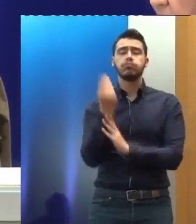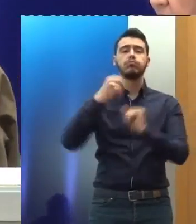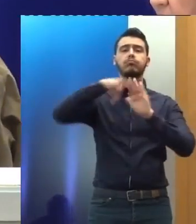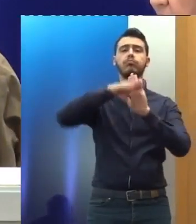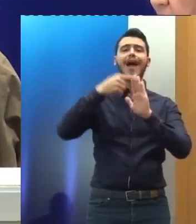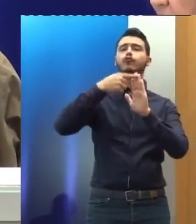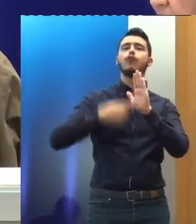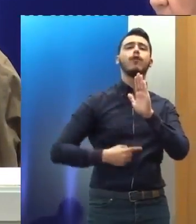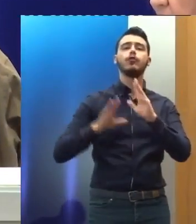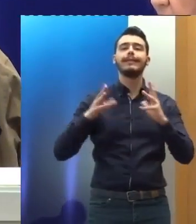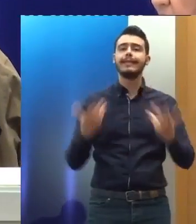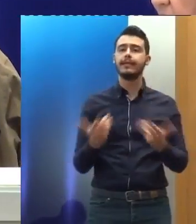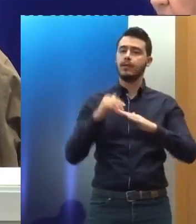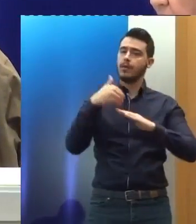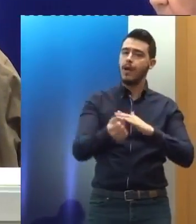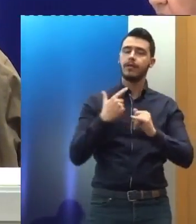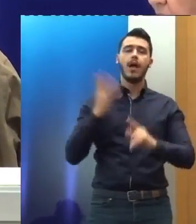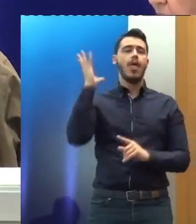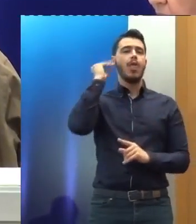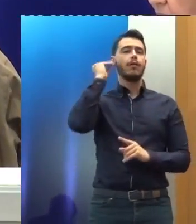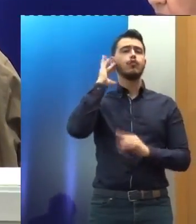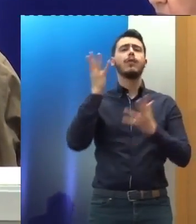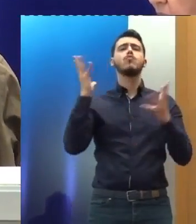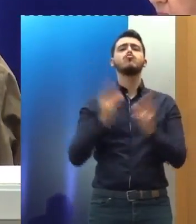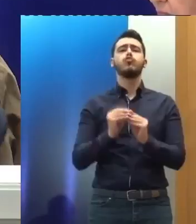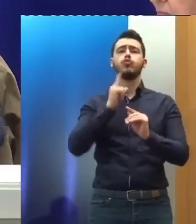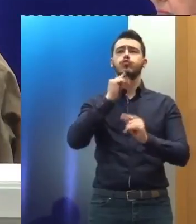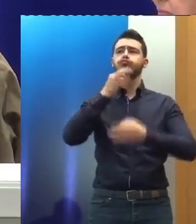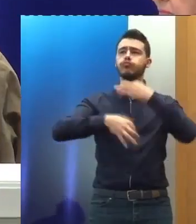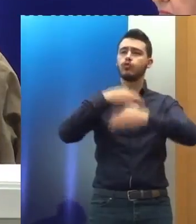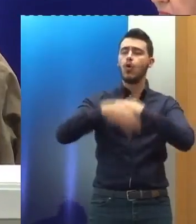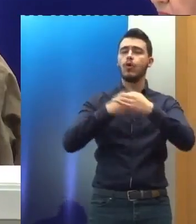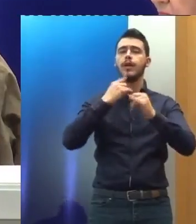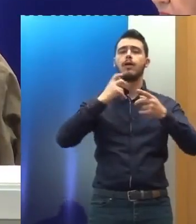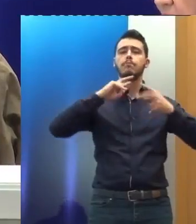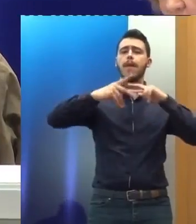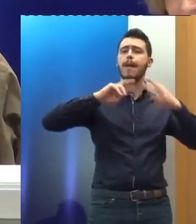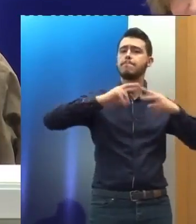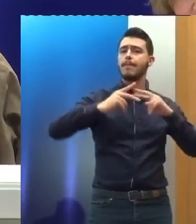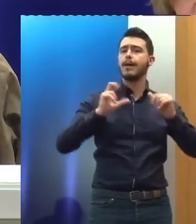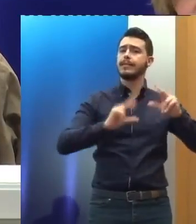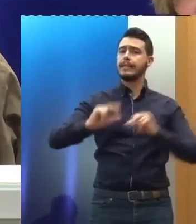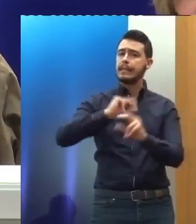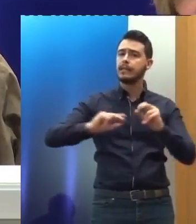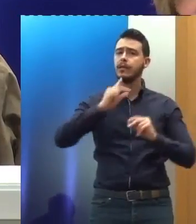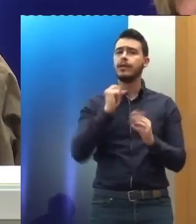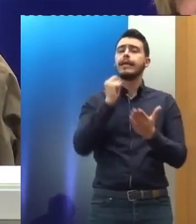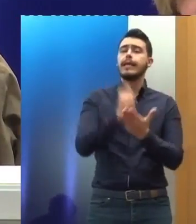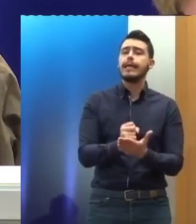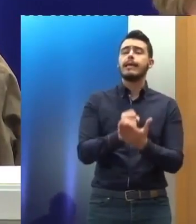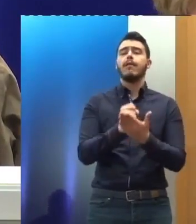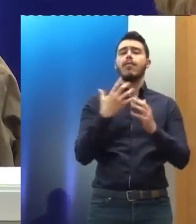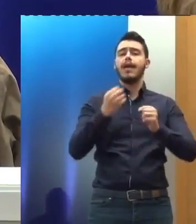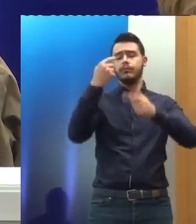σχόλια και αντιδράσεις κατά σειρά από τον κύριο Παπαδόπουλο, την κυρία Δίπλα, την κυρία